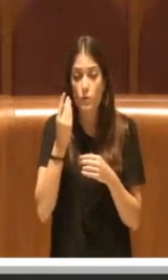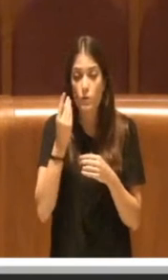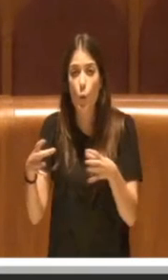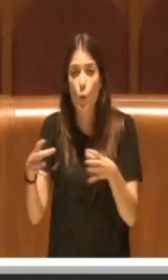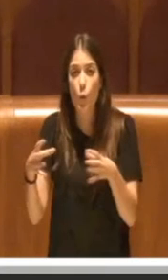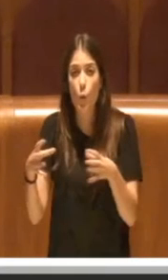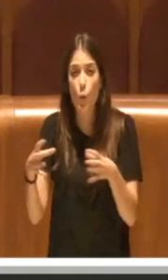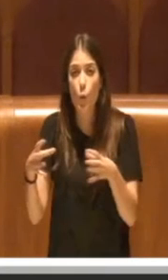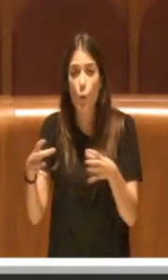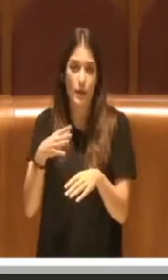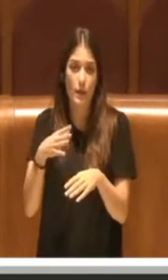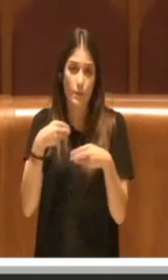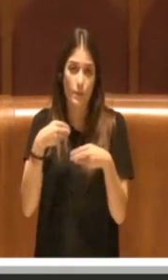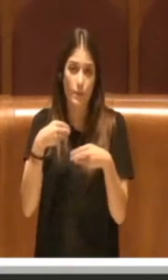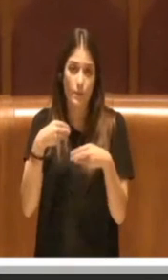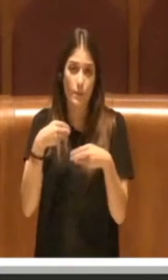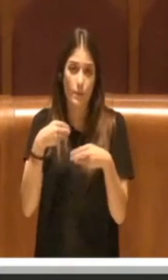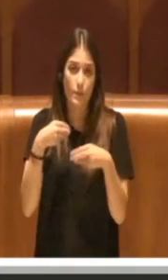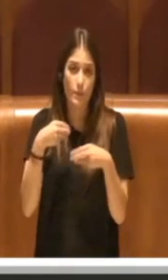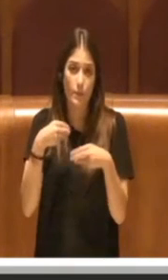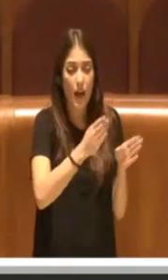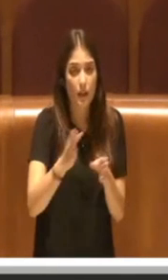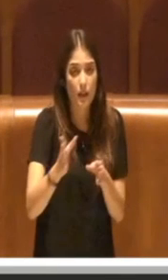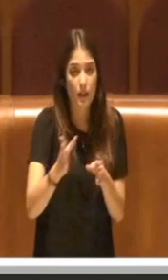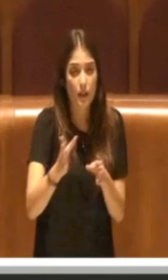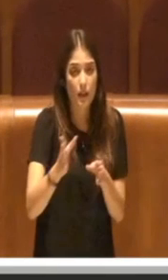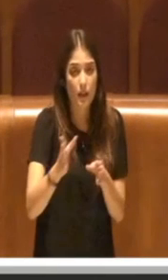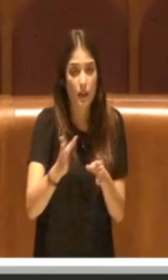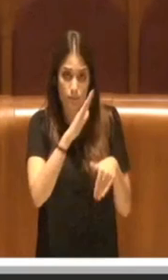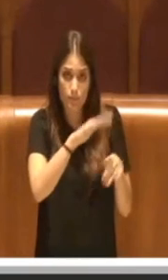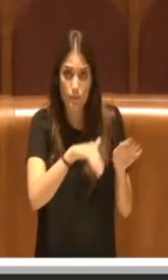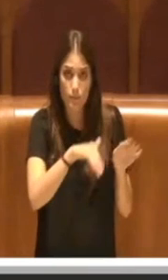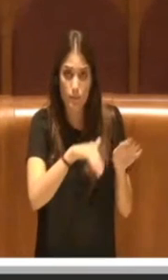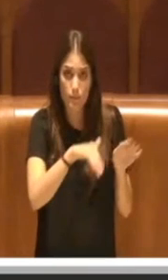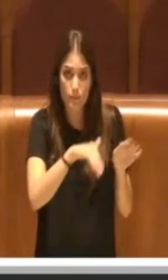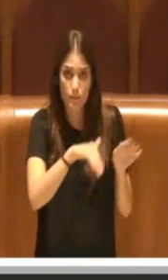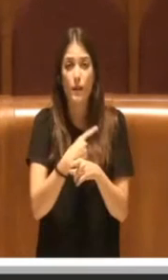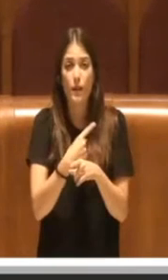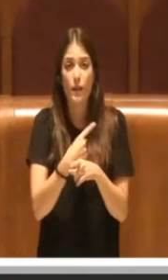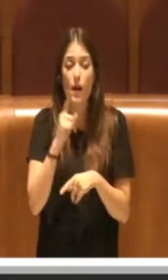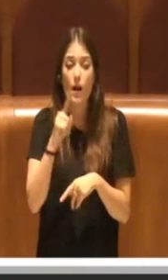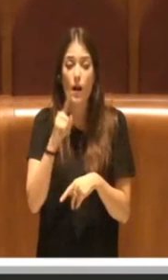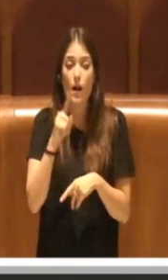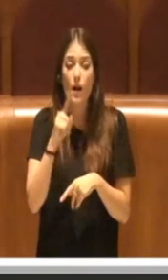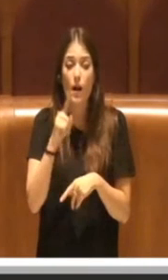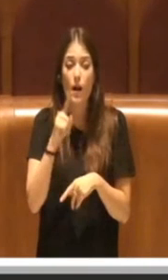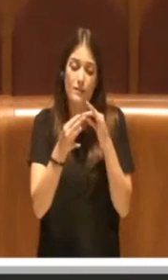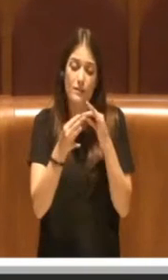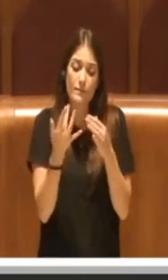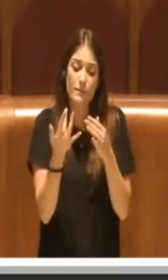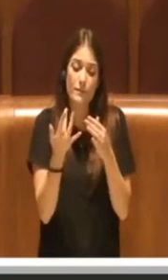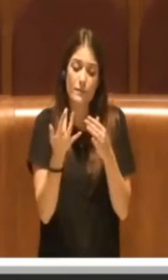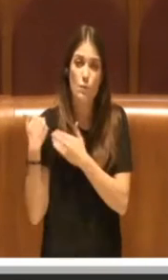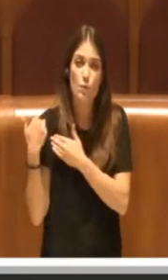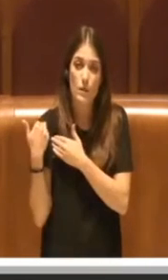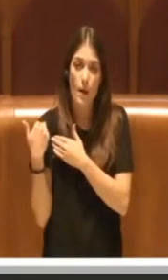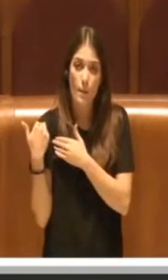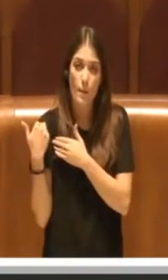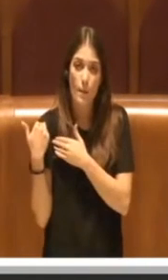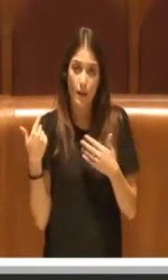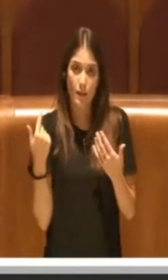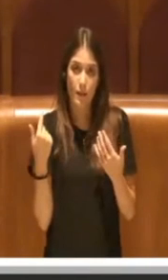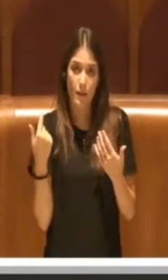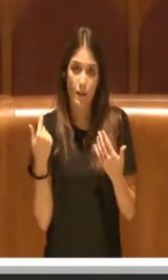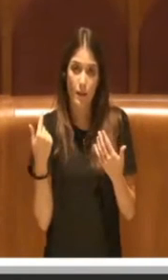tutte le categorie che sono state interpellate. Noi dobbiamo avere anche un senso di responsabilità nei loro confronti.